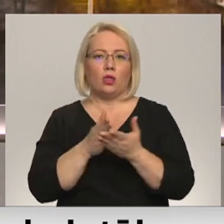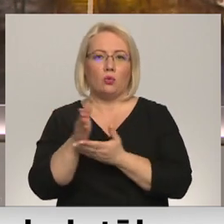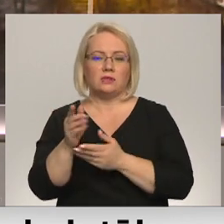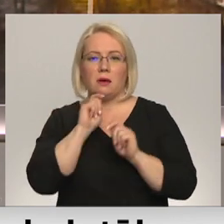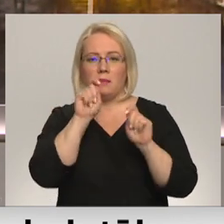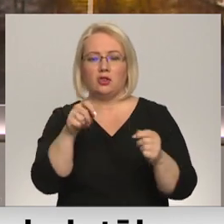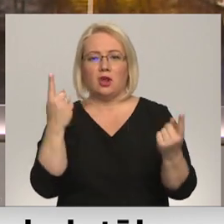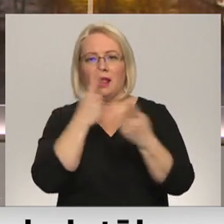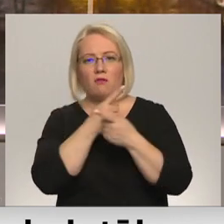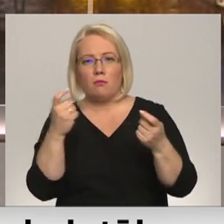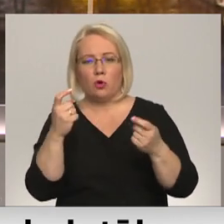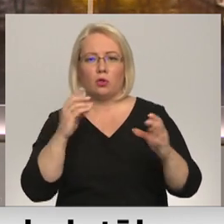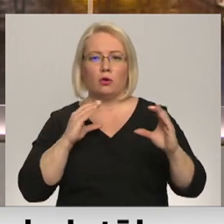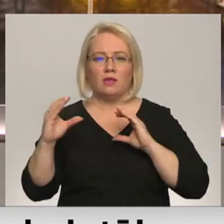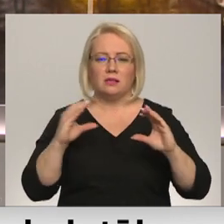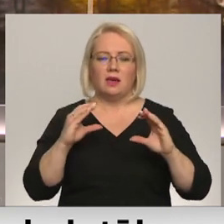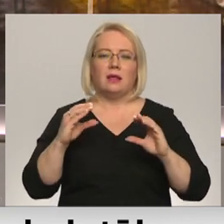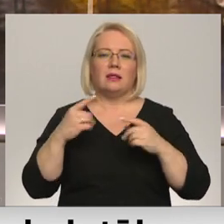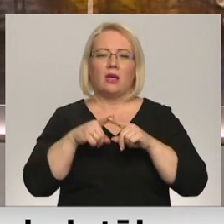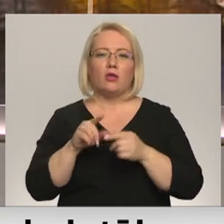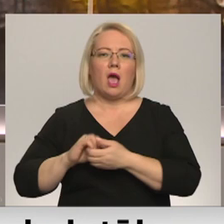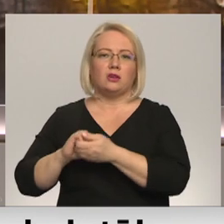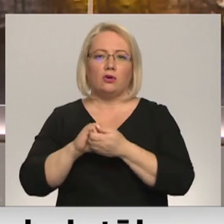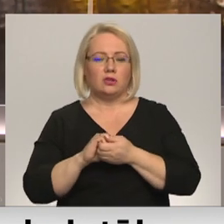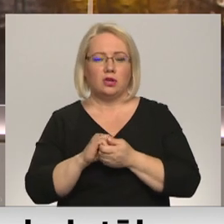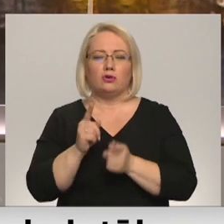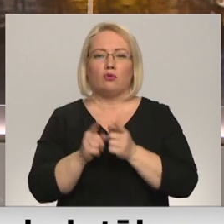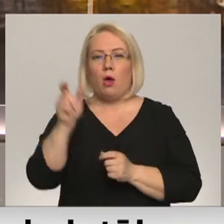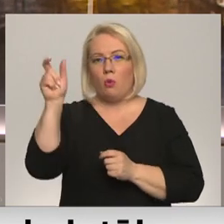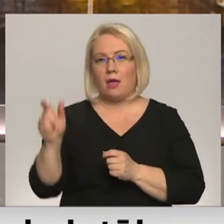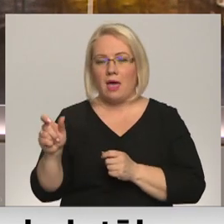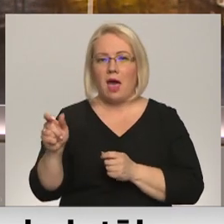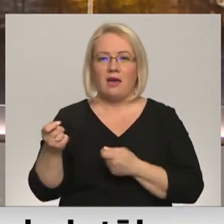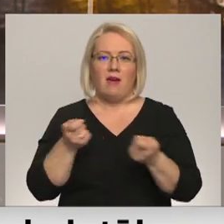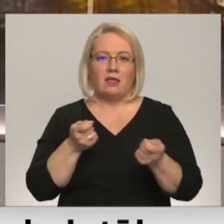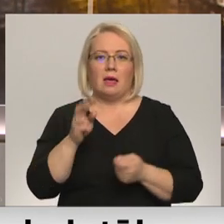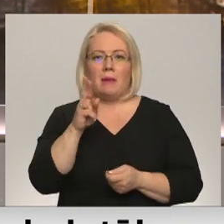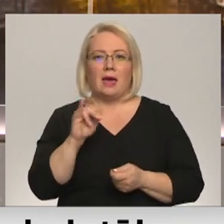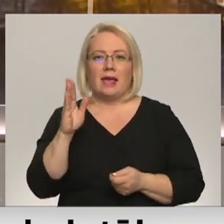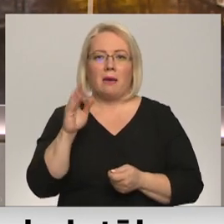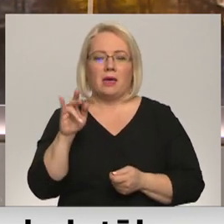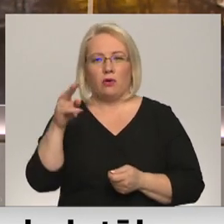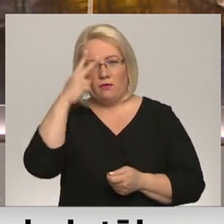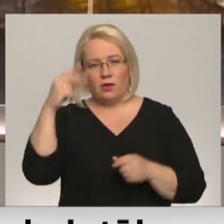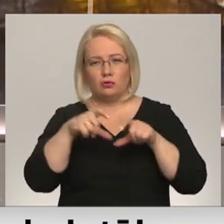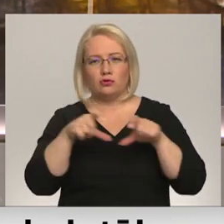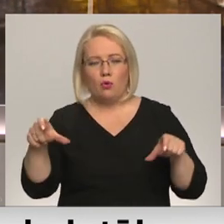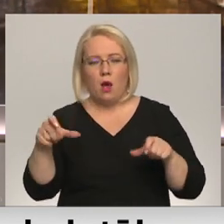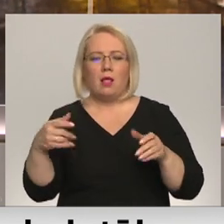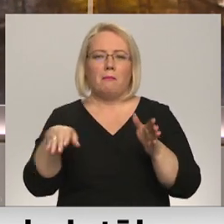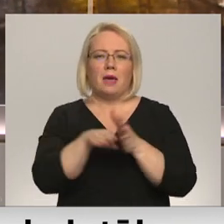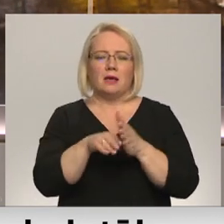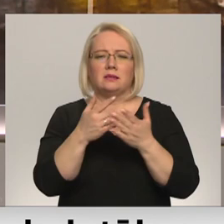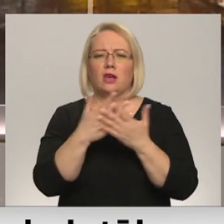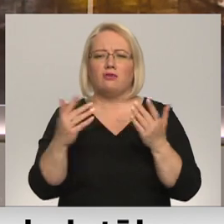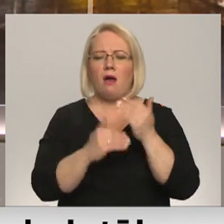informācijas un komunikācijas tehnoloģijā asociācija. Skolotāja vadībā Riebiņu vidusskola veiksmīgi startē visdažādākajos augsta līmeņa IT